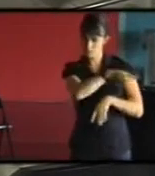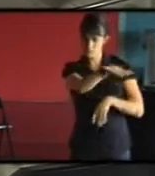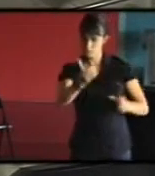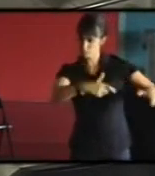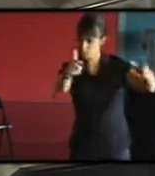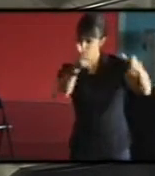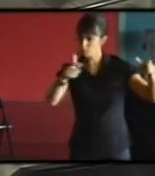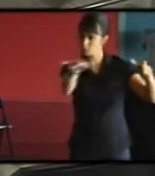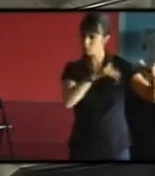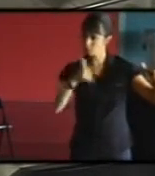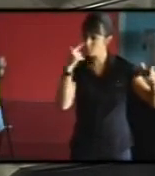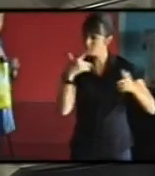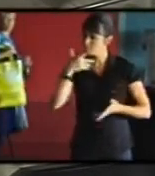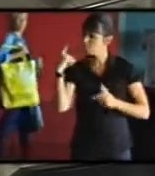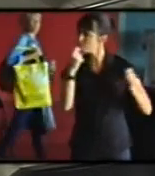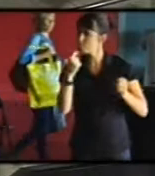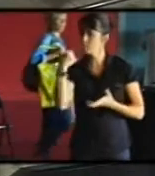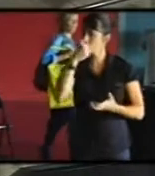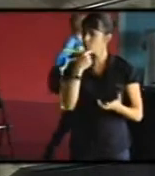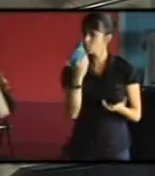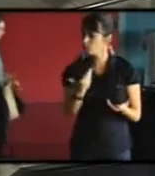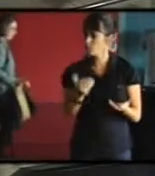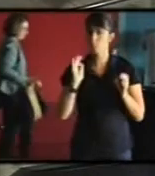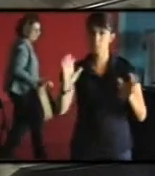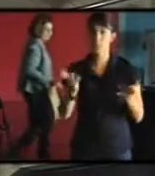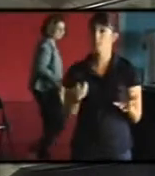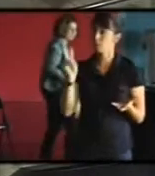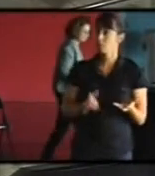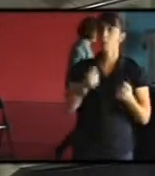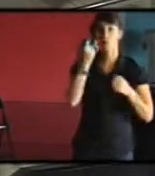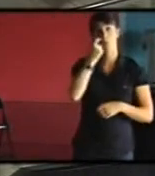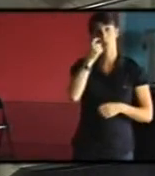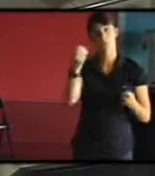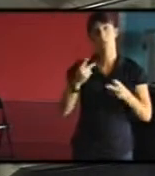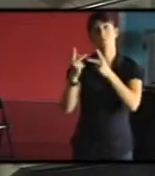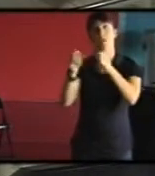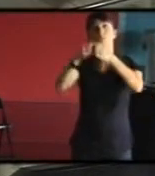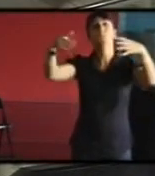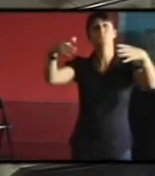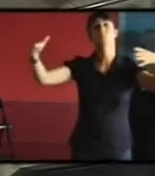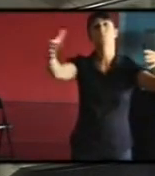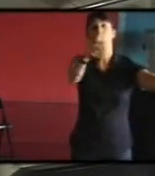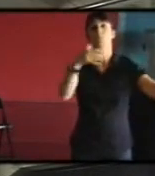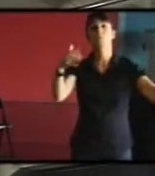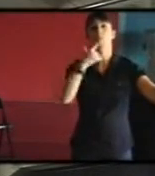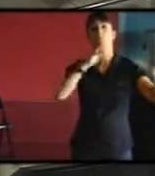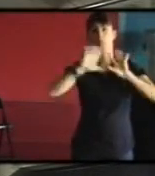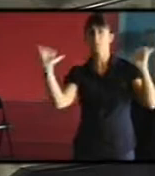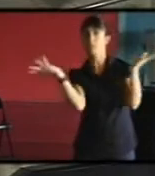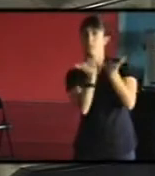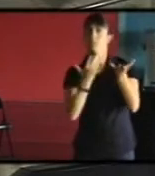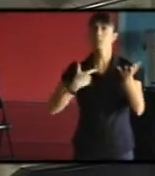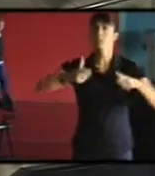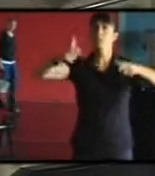? Et en particulier pour les grosses collectivités, c'est relativement difficile d'identifier quel est mon tissu en termes de bâtiment, qu'est-ce qu'il